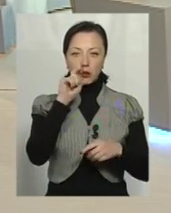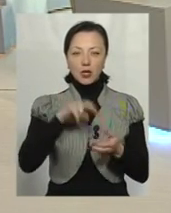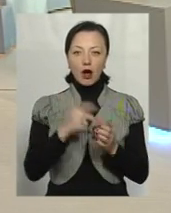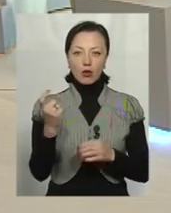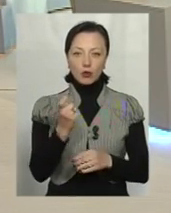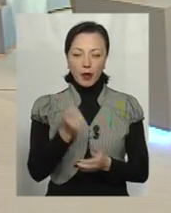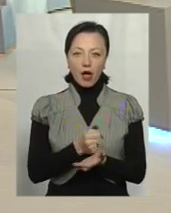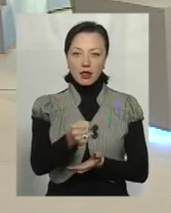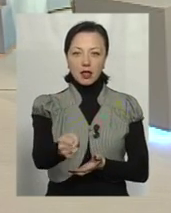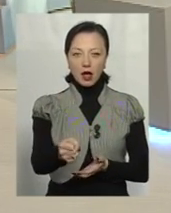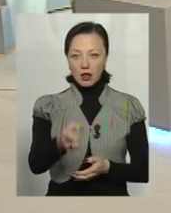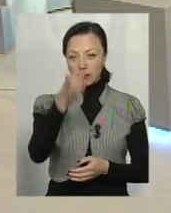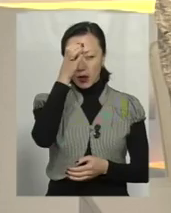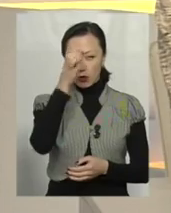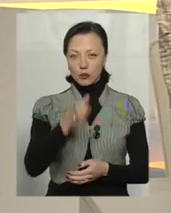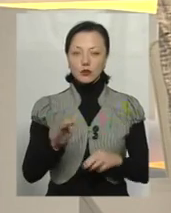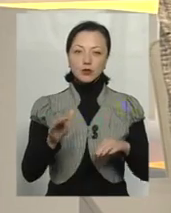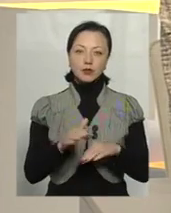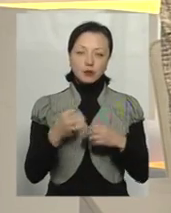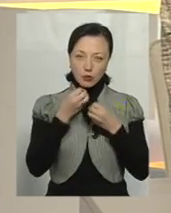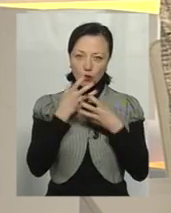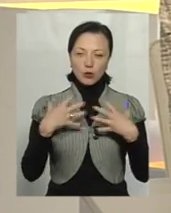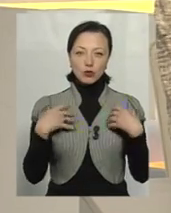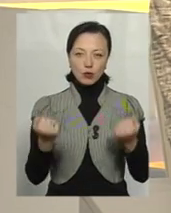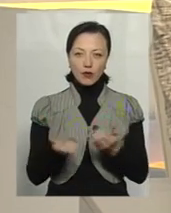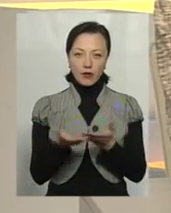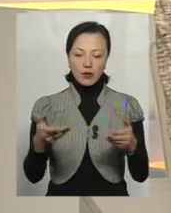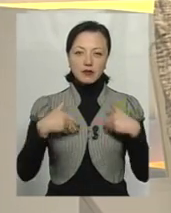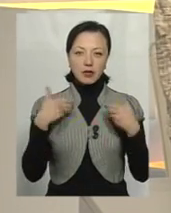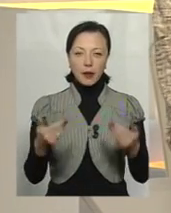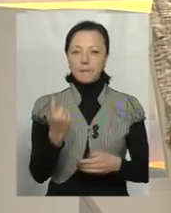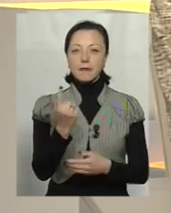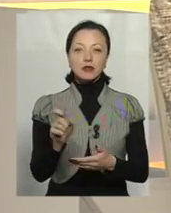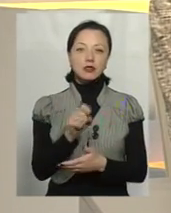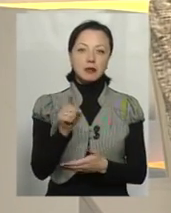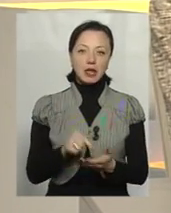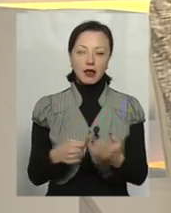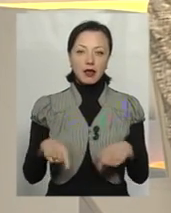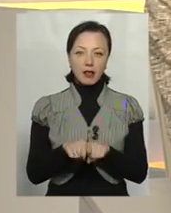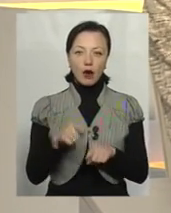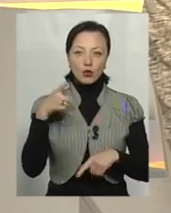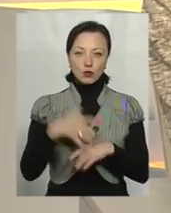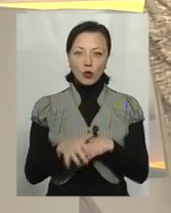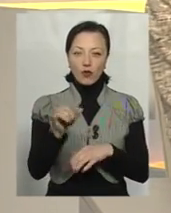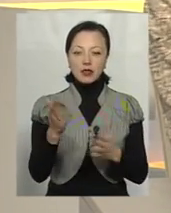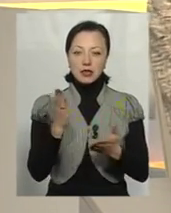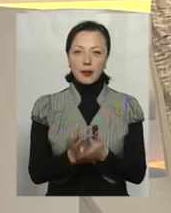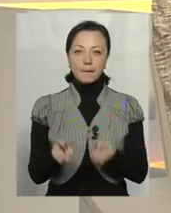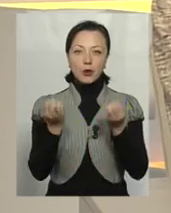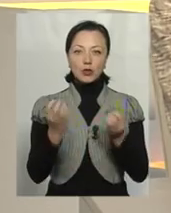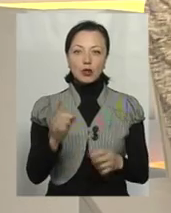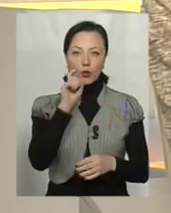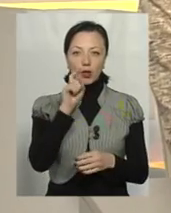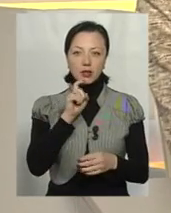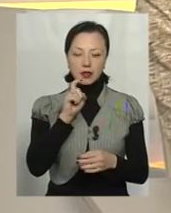кандидат економічних наук. Доброго здоров'я, пане Андрію. Вітаю вас. І перше запитання. Отже, я так розумію, у вас є простий рецепт для української